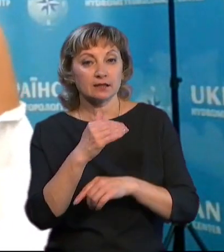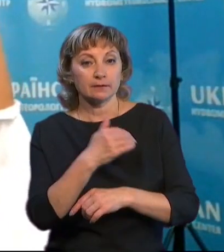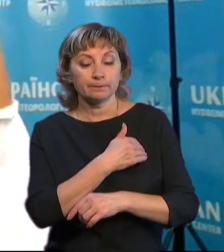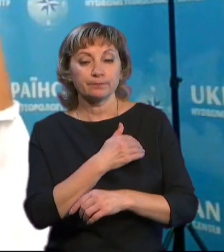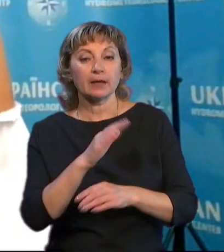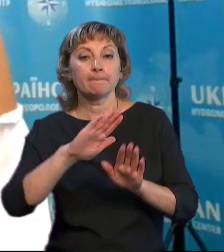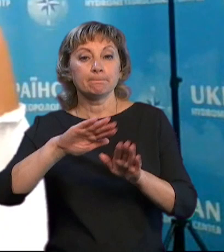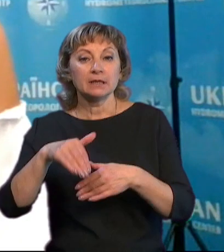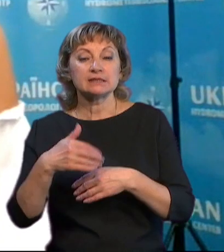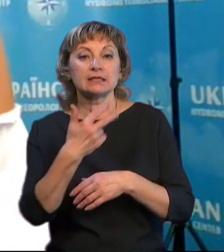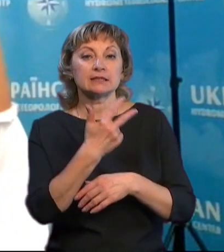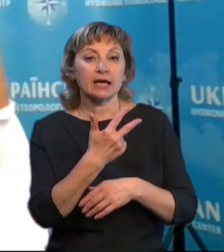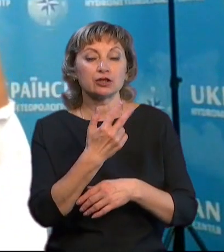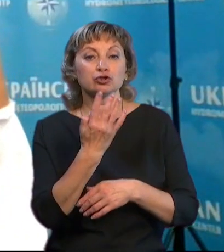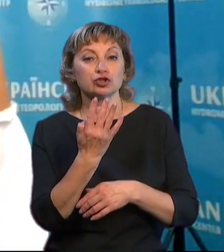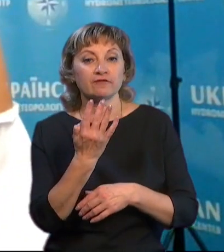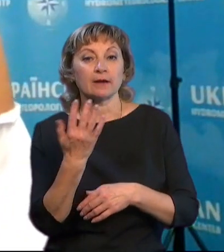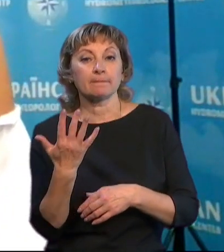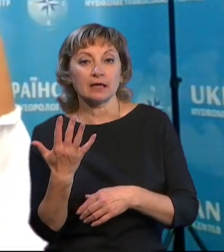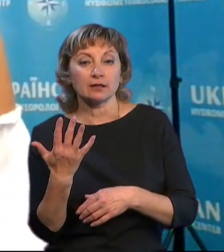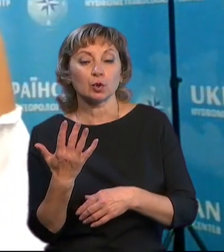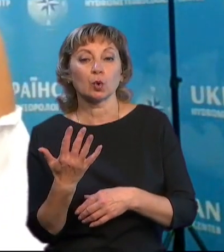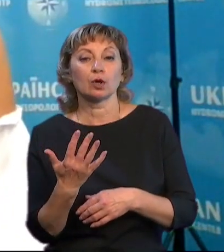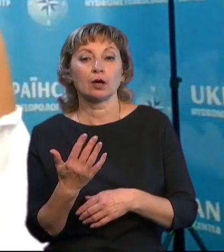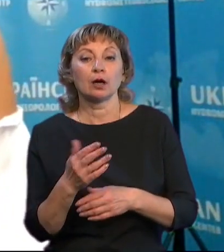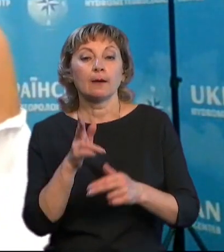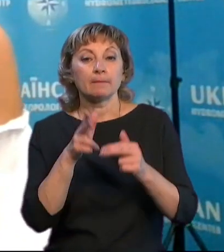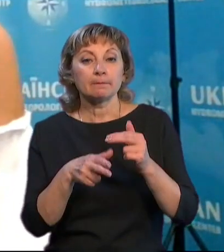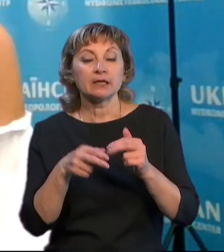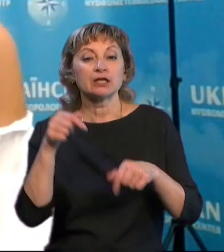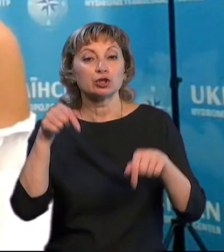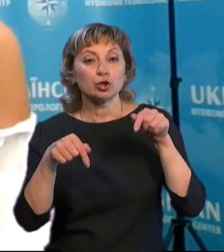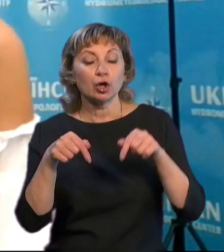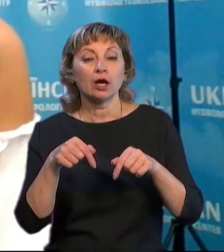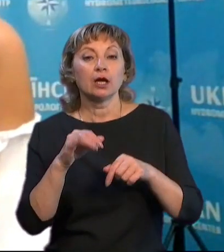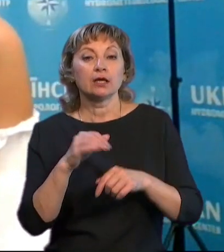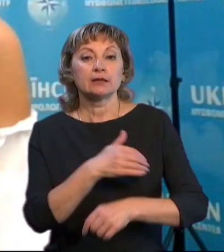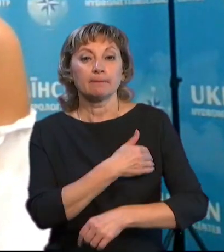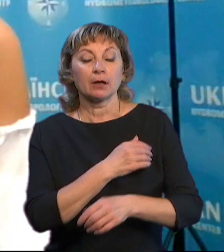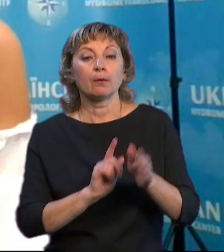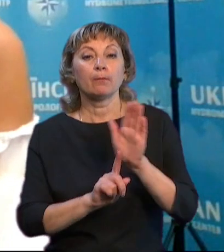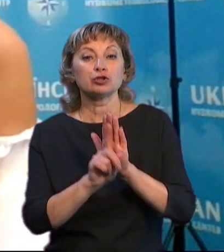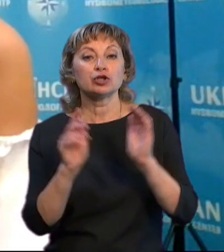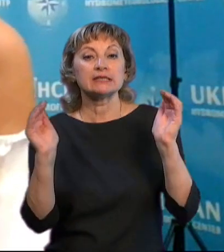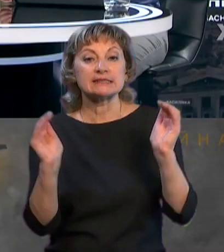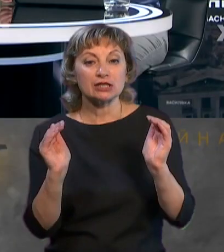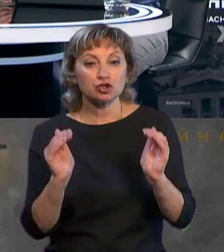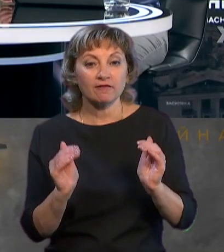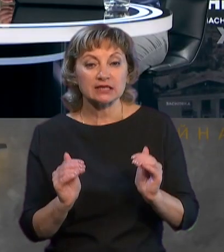після 3-4-5 припиняться дощі і температура вже почне знижуватись.